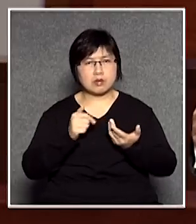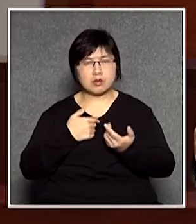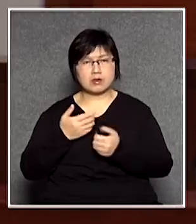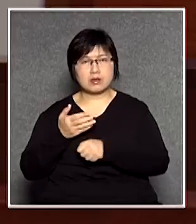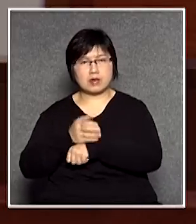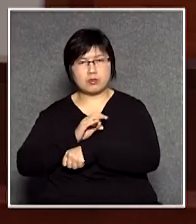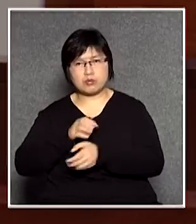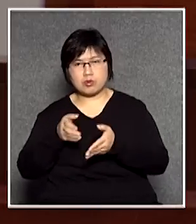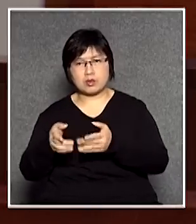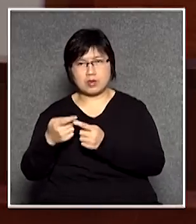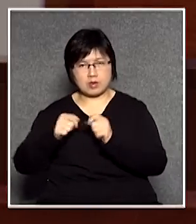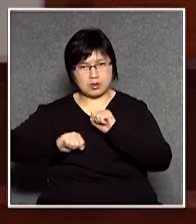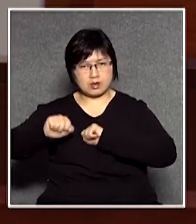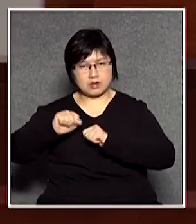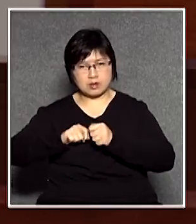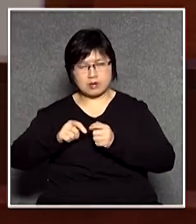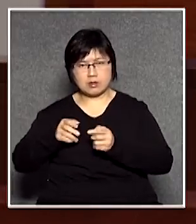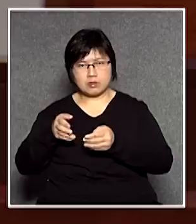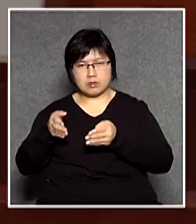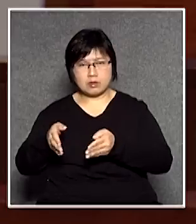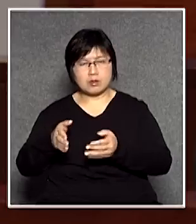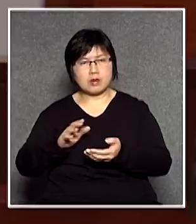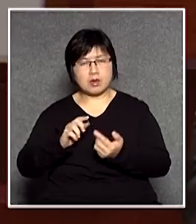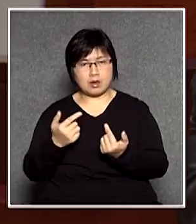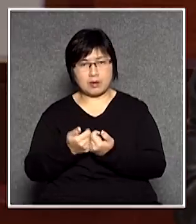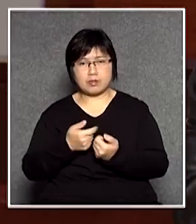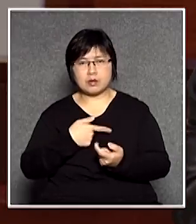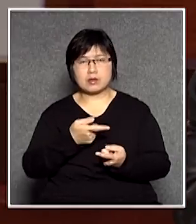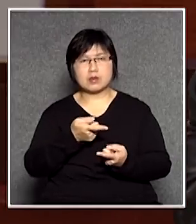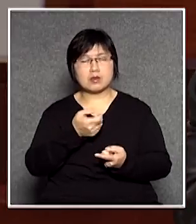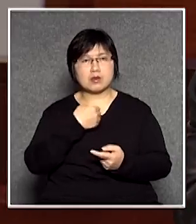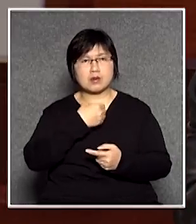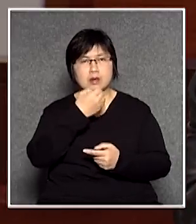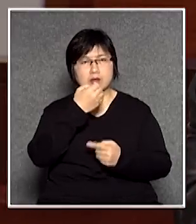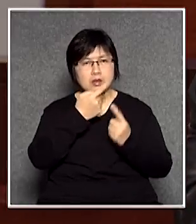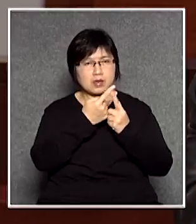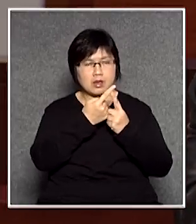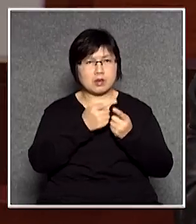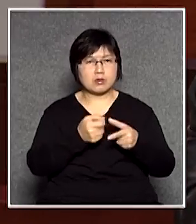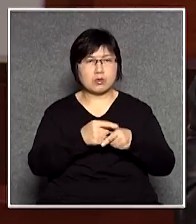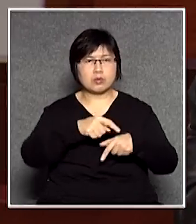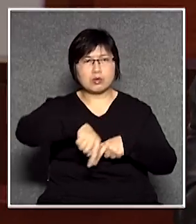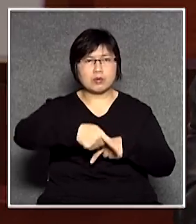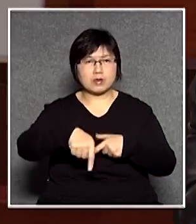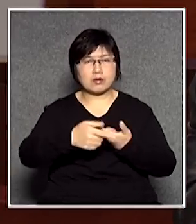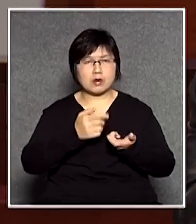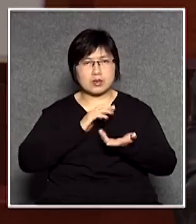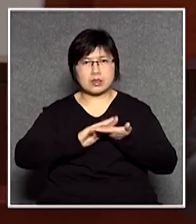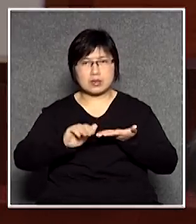對市民的行為規範那為什麼市民在公眾地方潔淨的行為會構成罪行呢請問一下局長